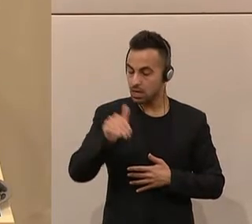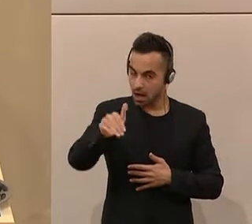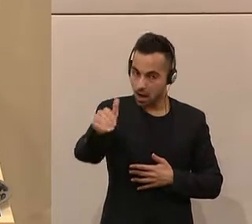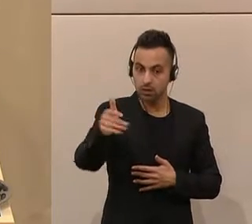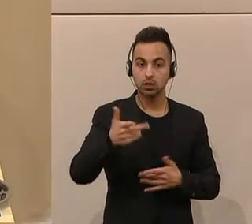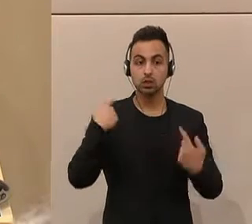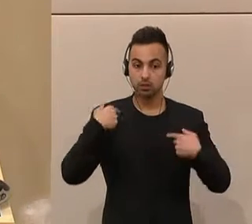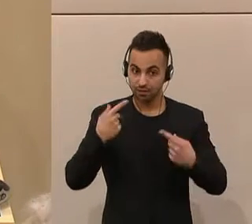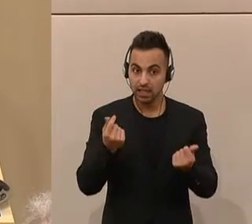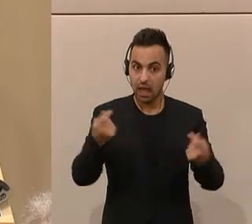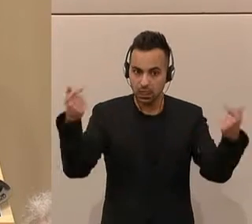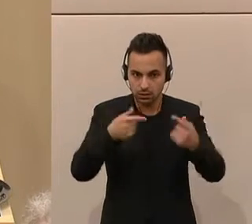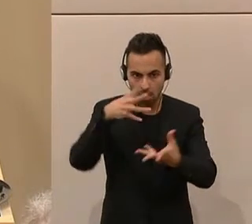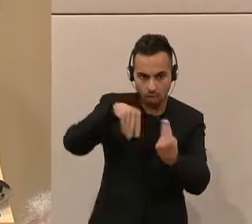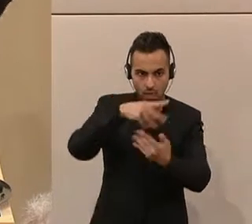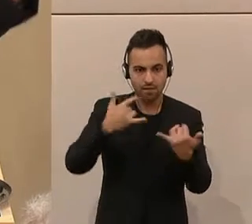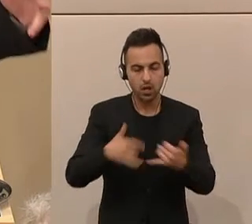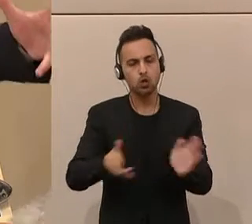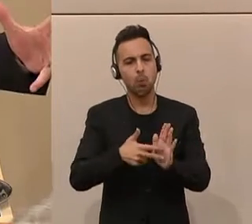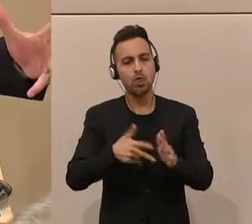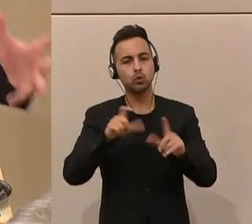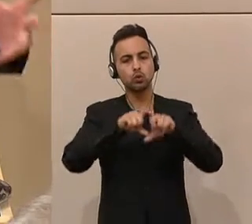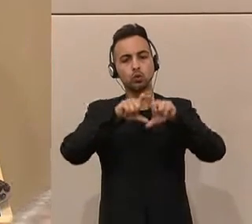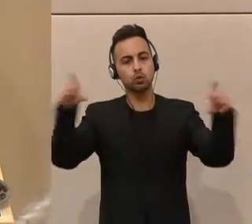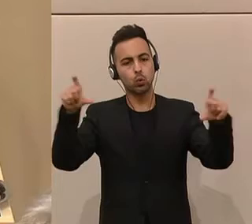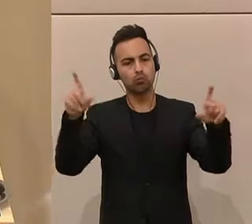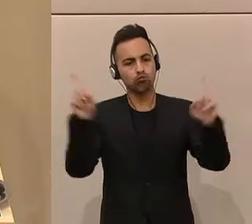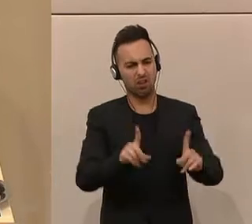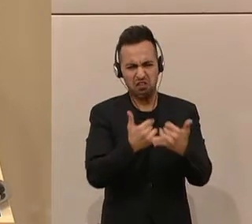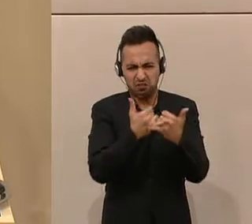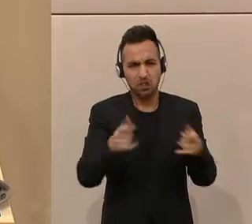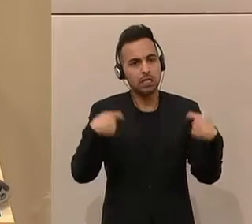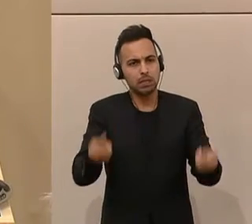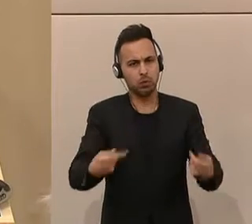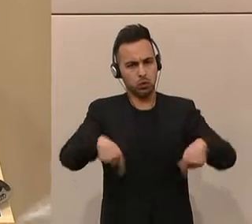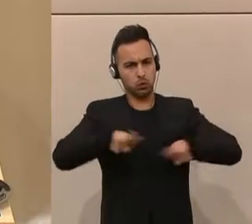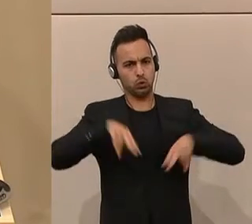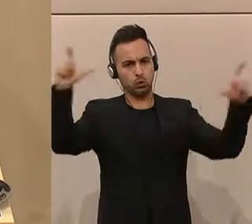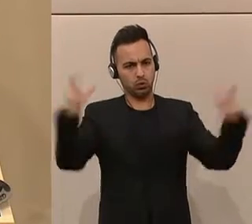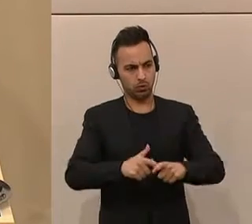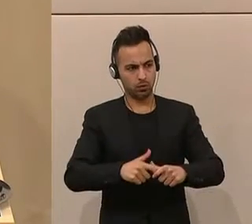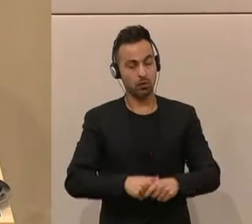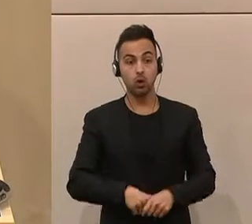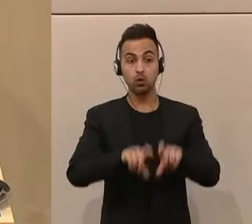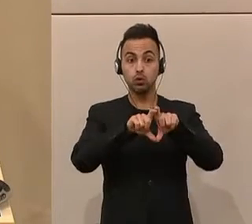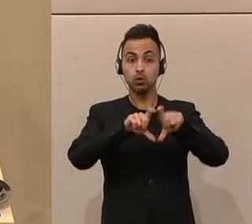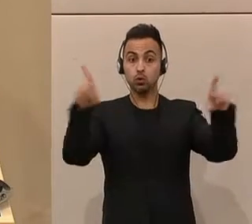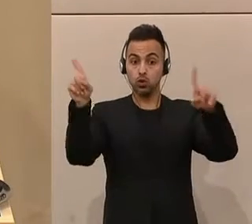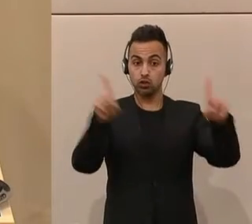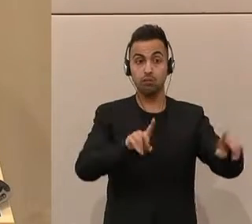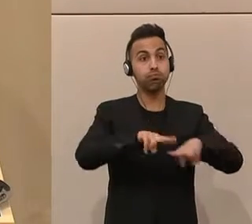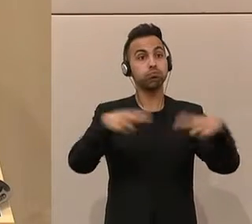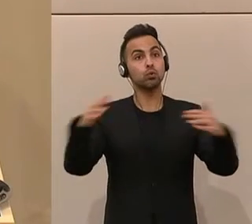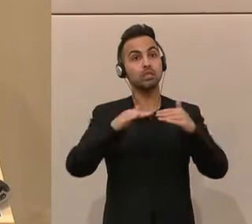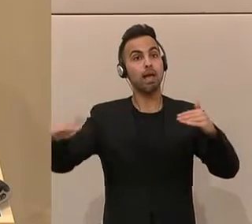Es stellt sich dann die Frage, wie gelingt es, dass der nominelle Schuldenstand zurückgeht. Klar ist, dass der Schuldenstand auf Bundesebene das